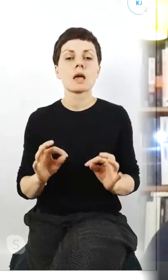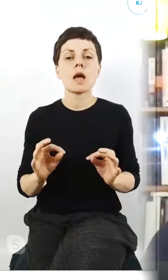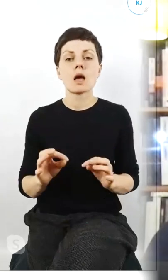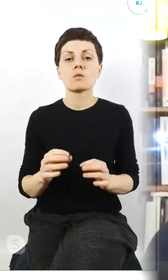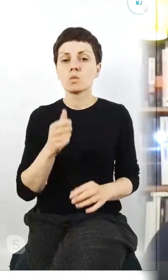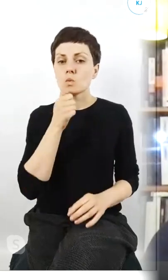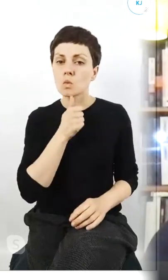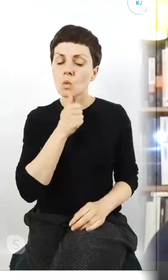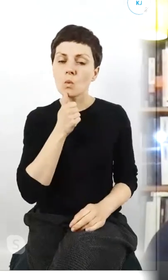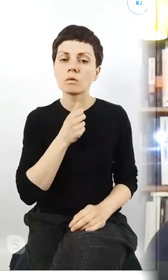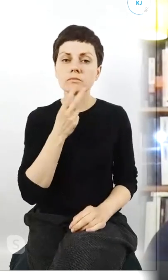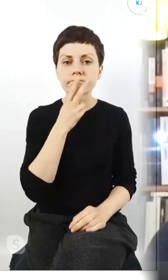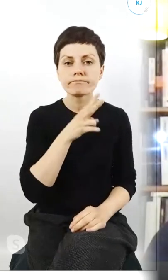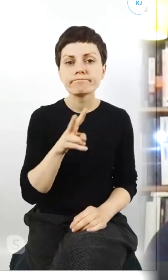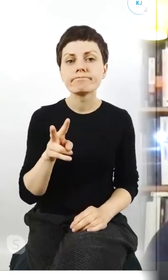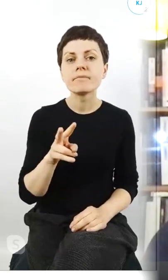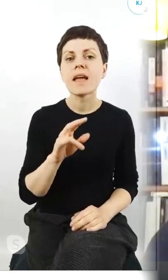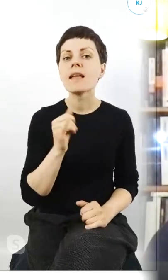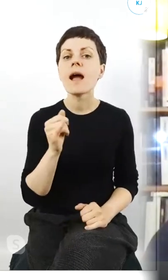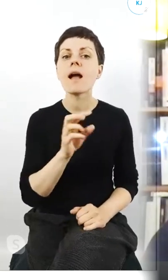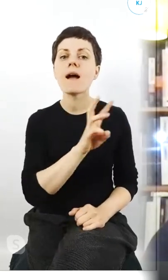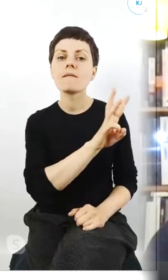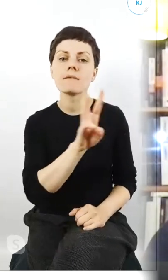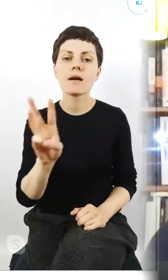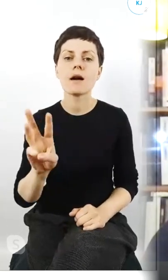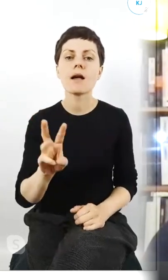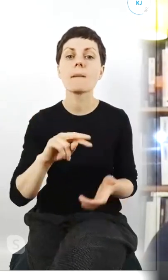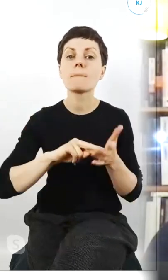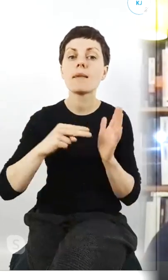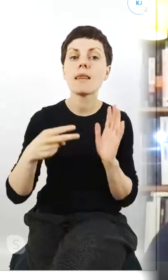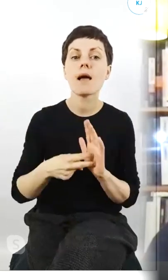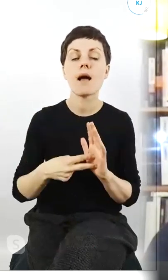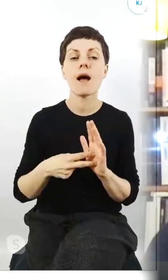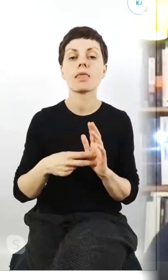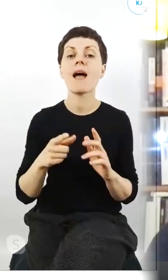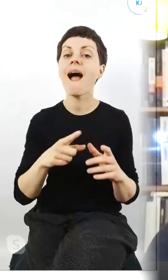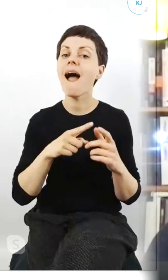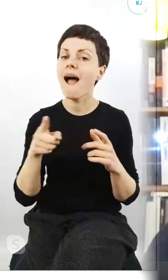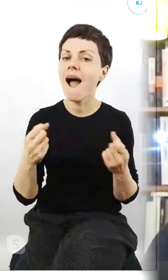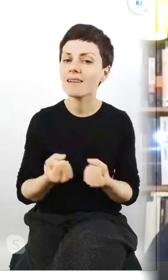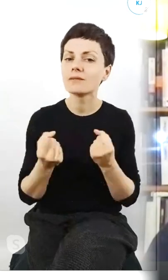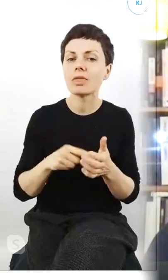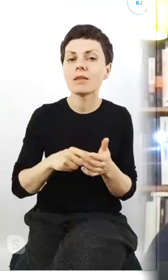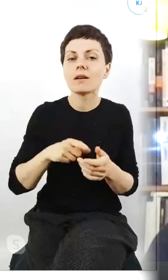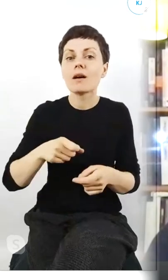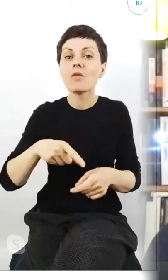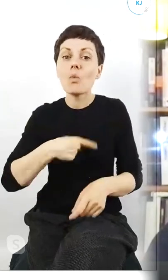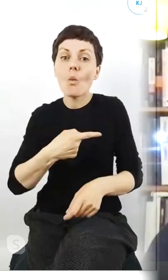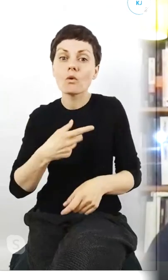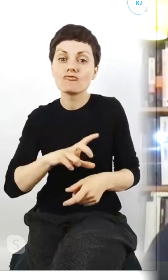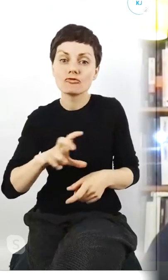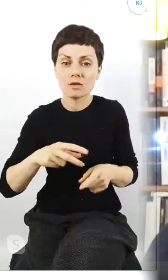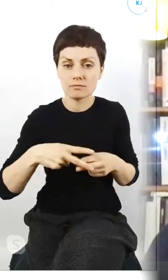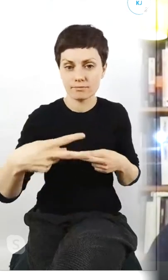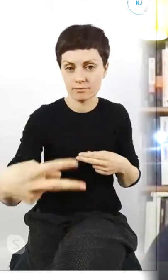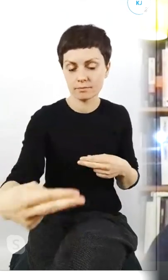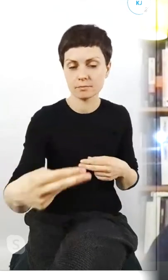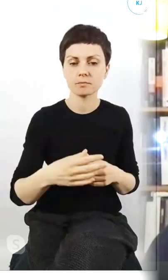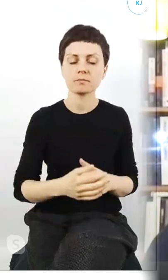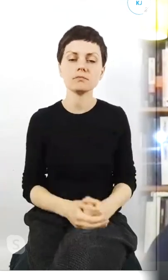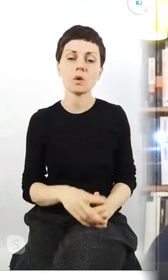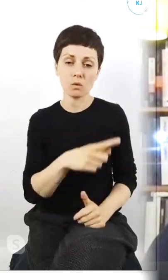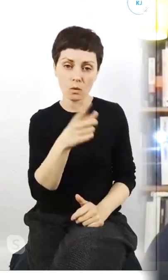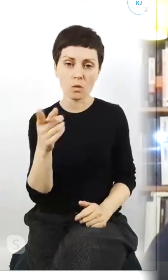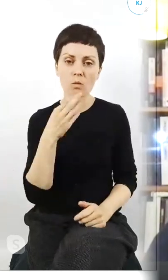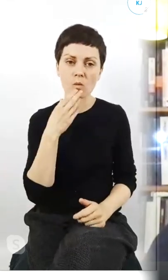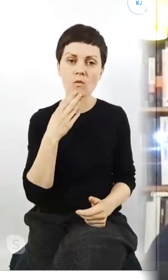spojrzeć jakie są wasze plany takie aktywistyczne na najbliższy czas no bo mówiliście że praś prać